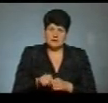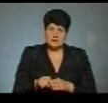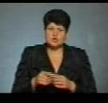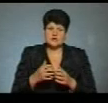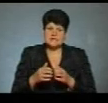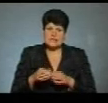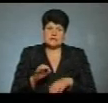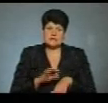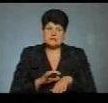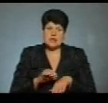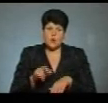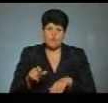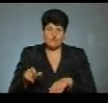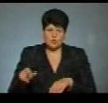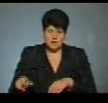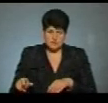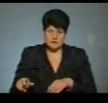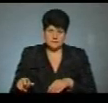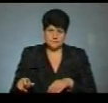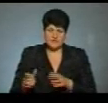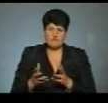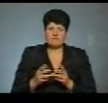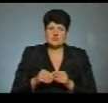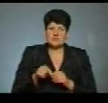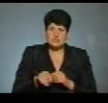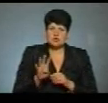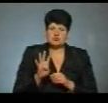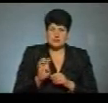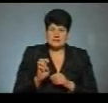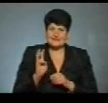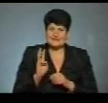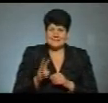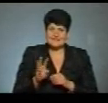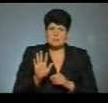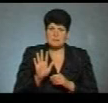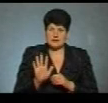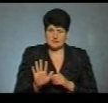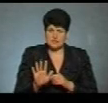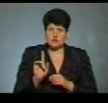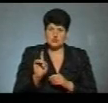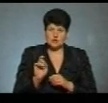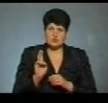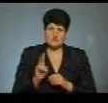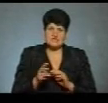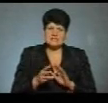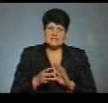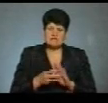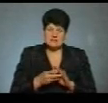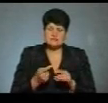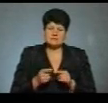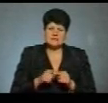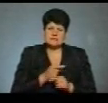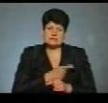захворілих, тобто в числі 435, 128 складають